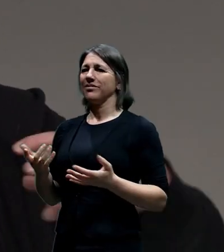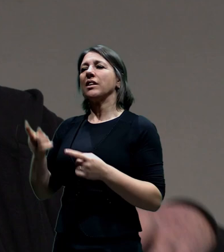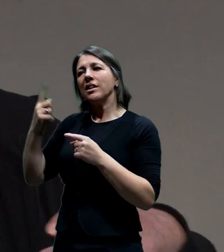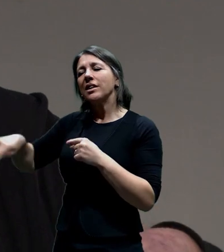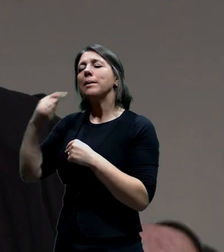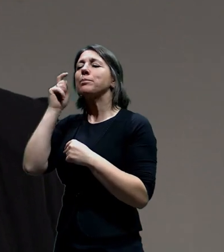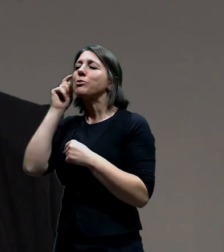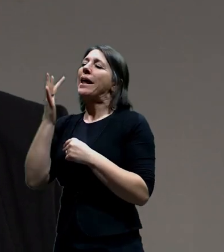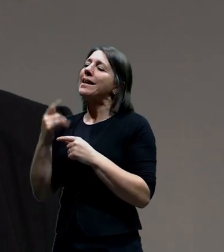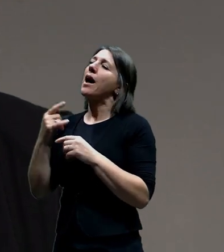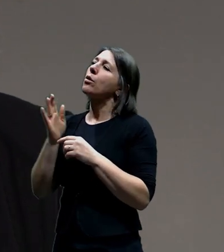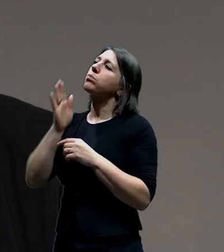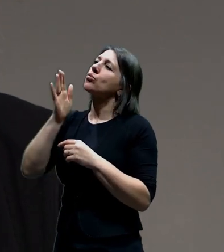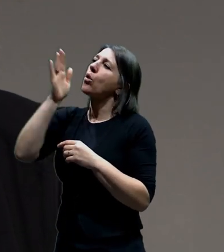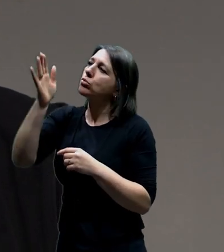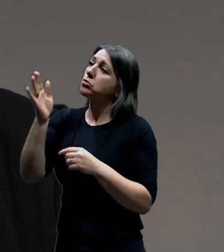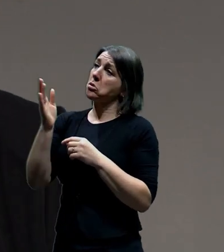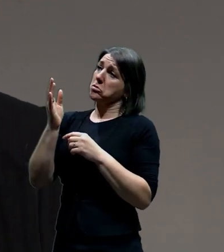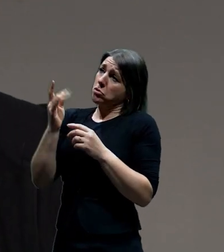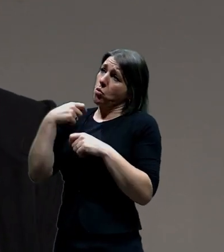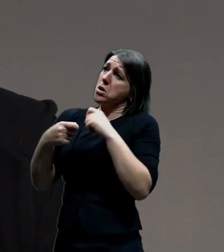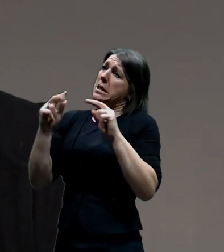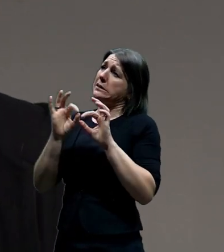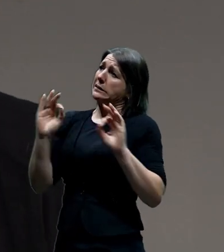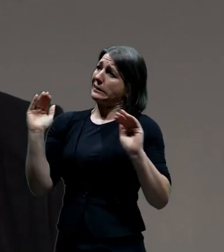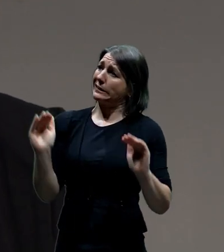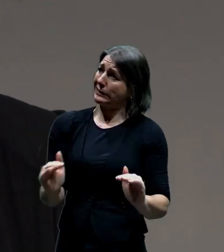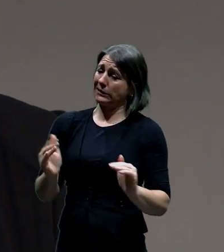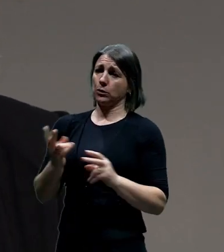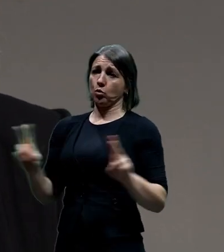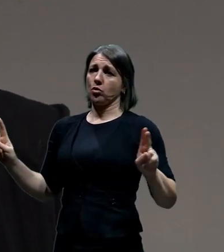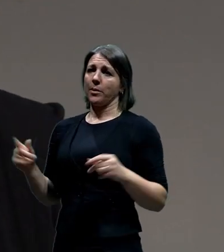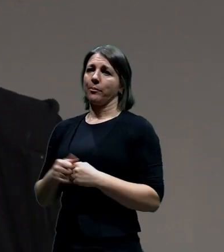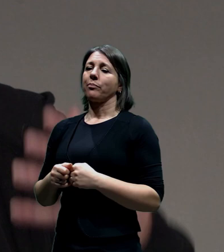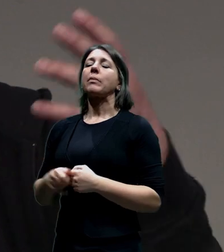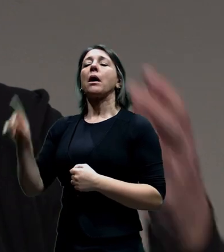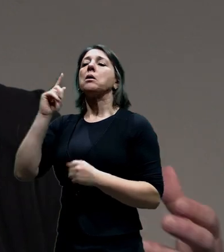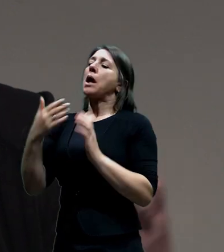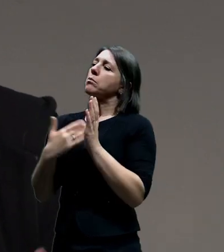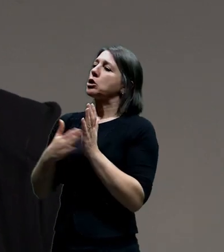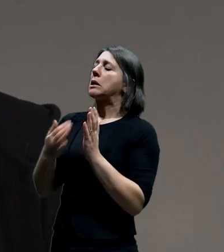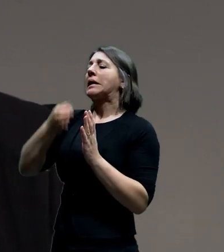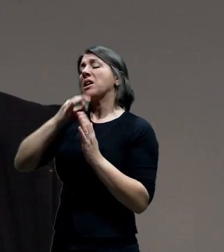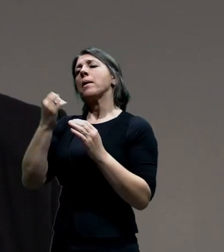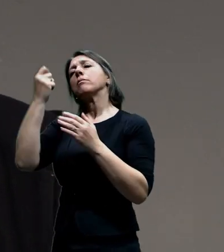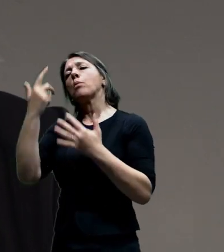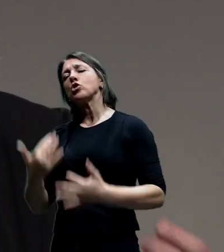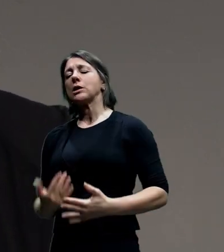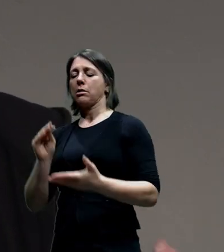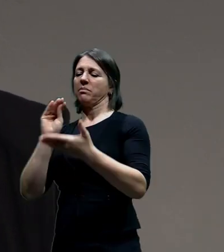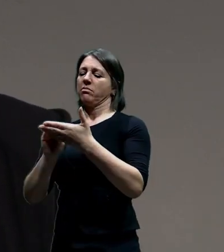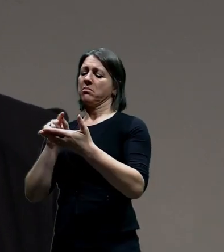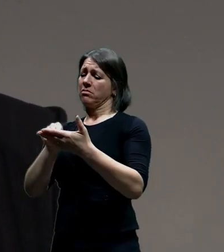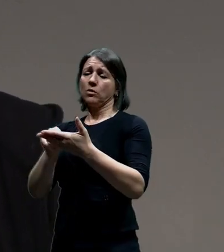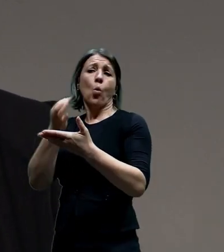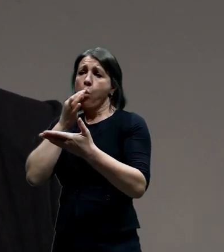pohledu nějakého dopravního modelu, že kdybychom třeba mohli vlastně si říct, dobře, tak vlastně tady ty desetitisíce aut tady tím místem